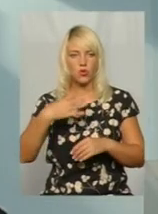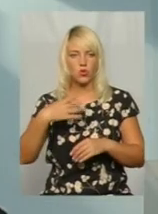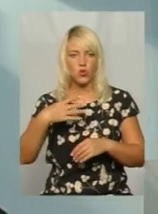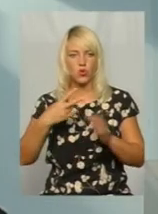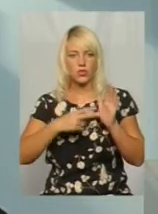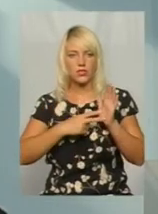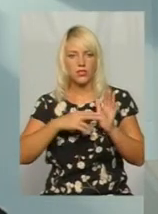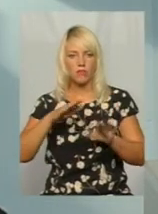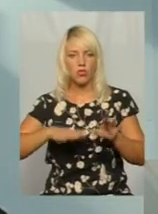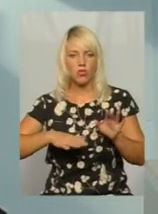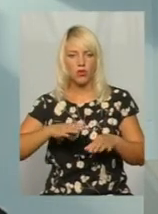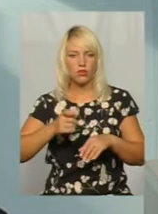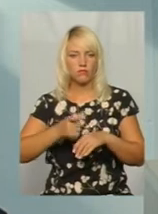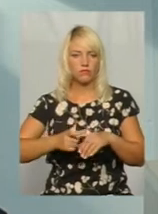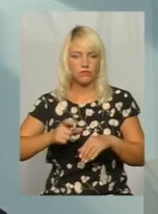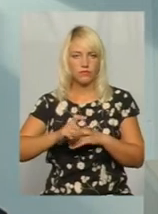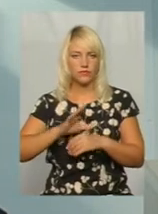тонн, предозволених 40.